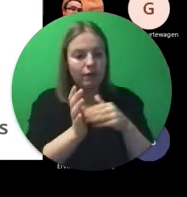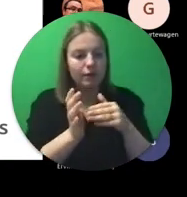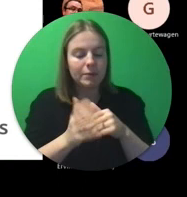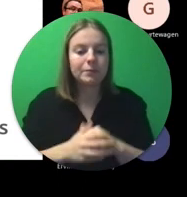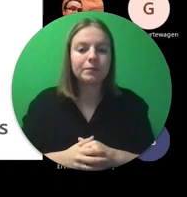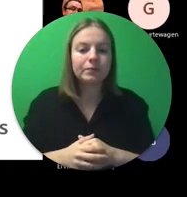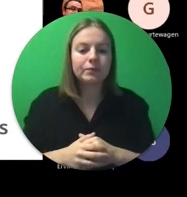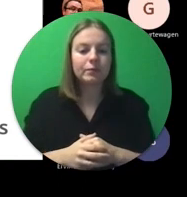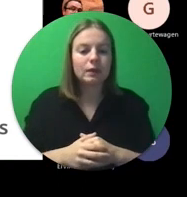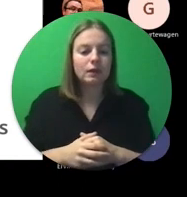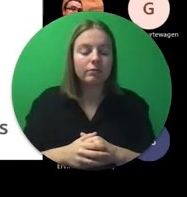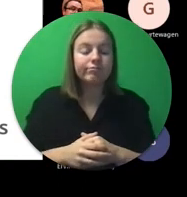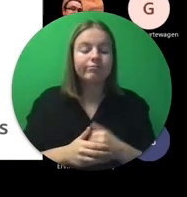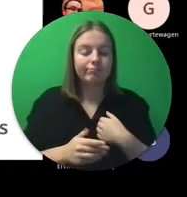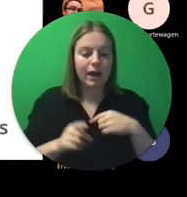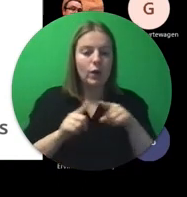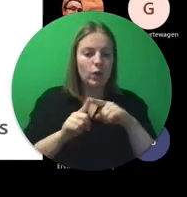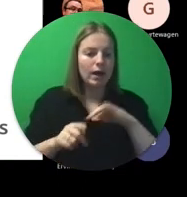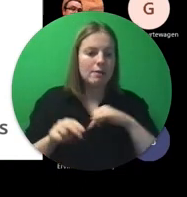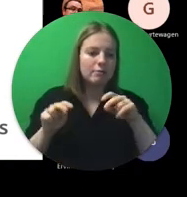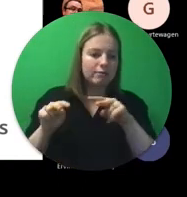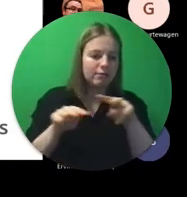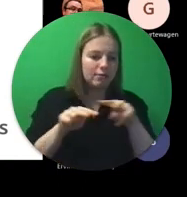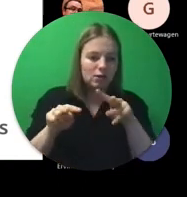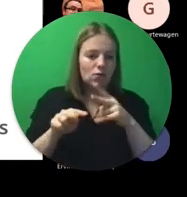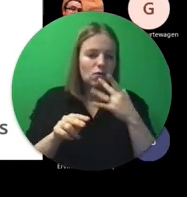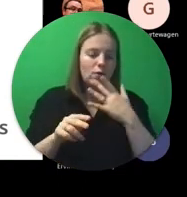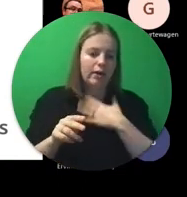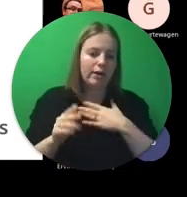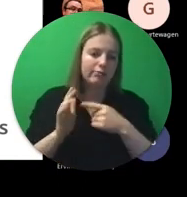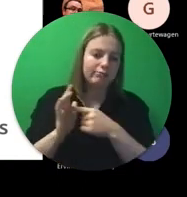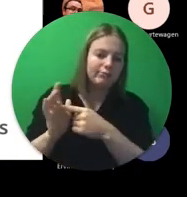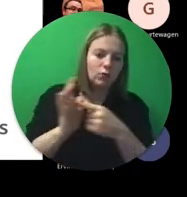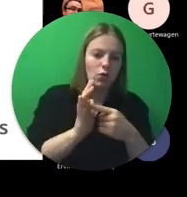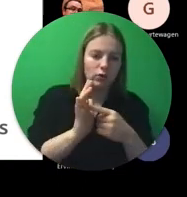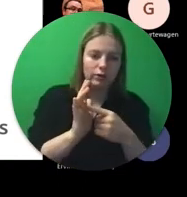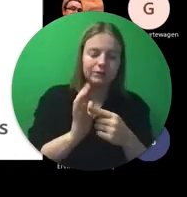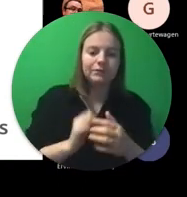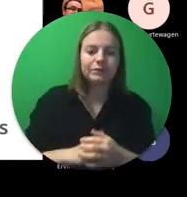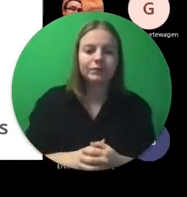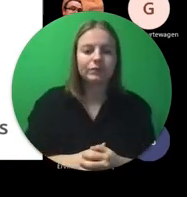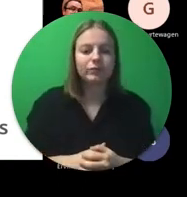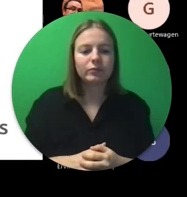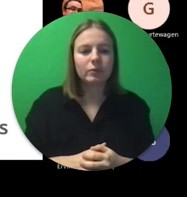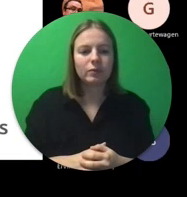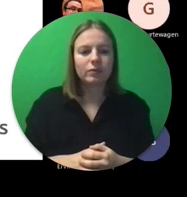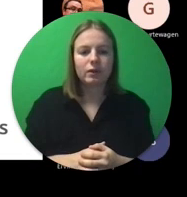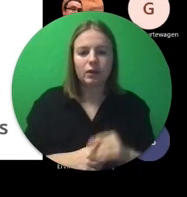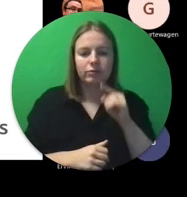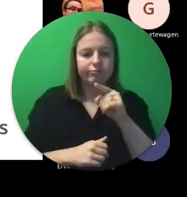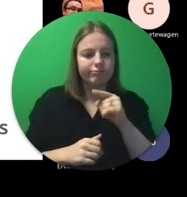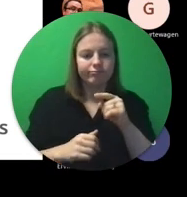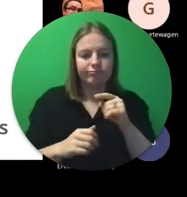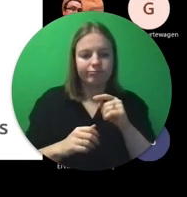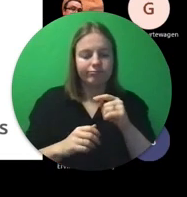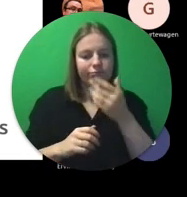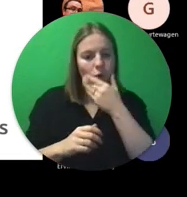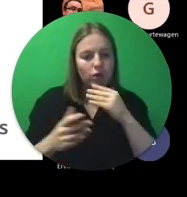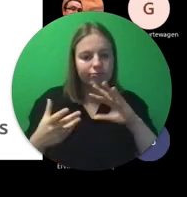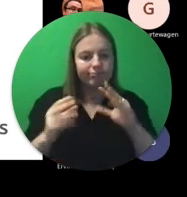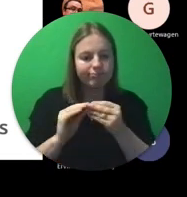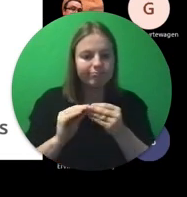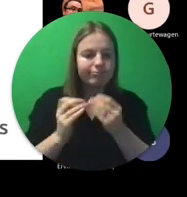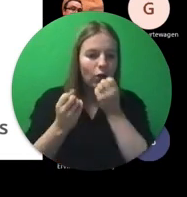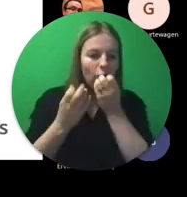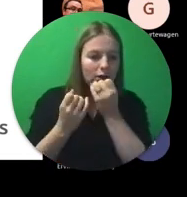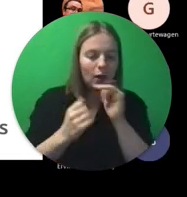Maar ik heb hier ook een filmpje dat ik jullie wil laten afspelen, waar het eigenlijk in een notendop wordt uitgelegd